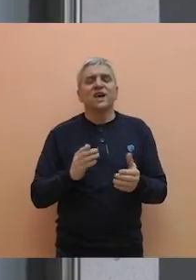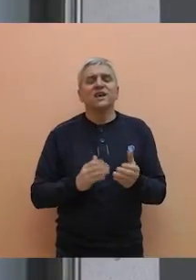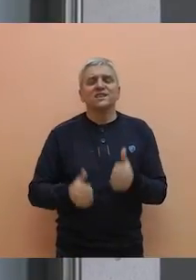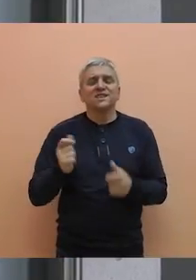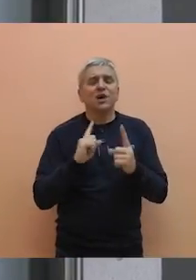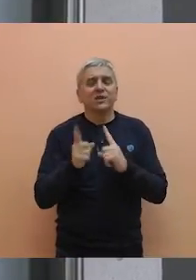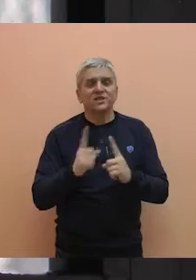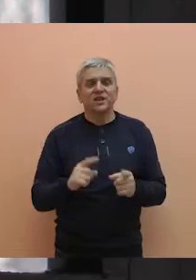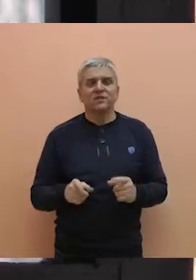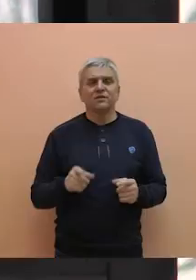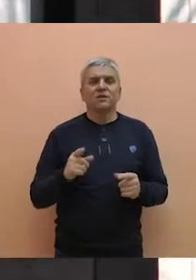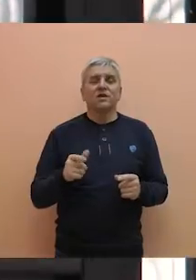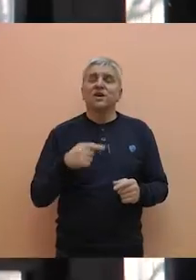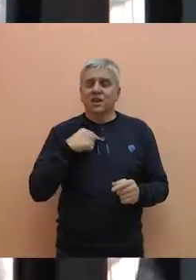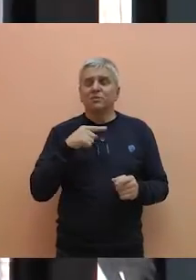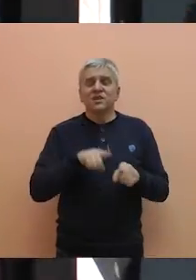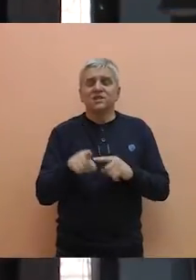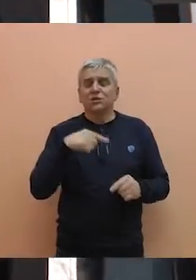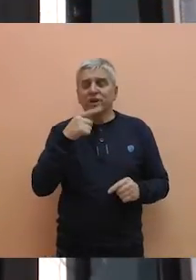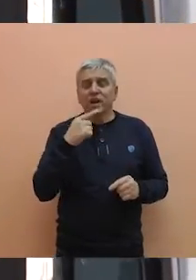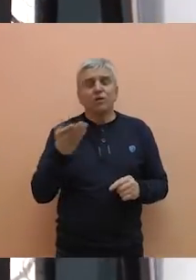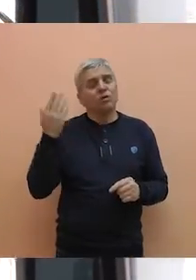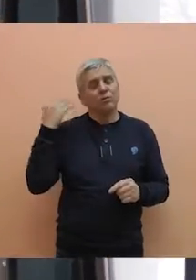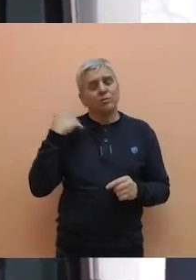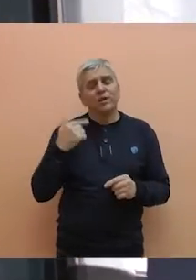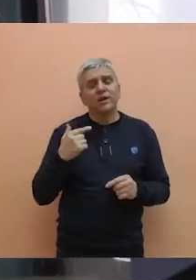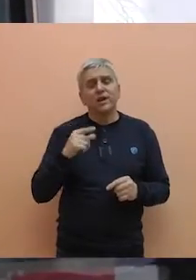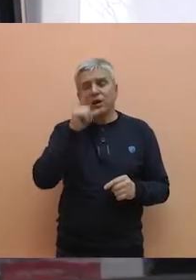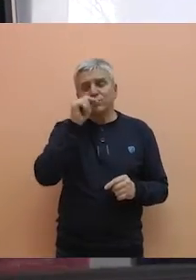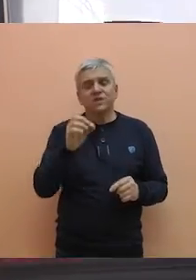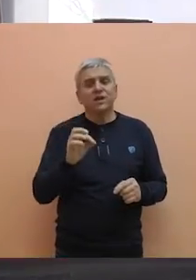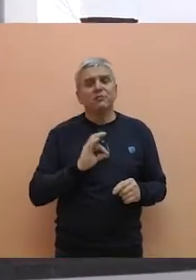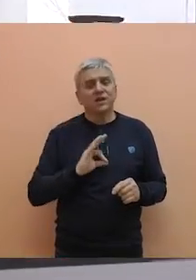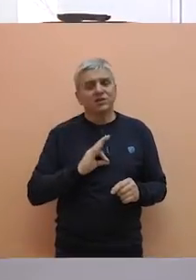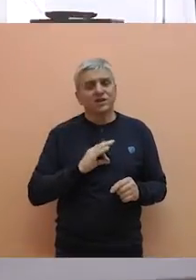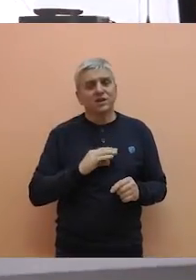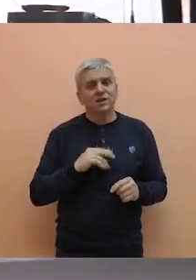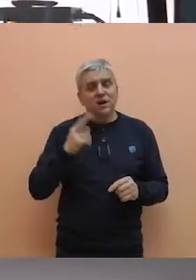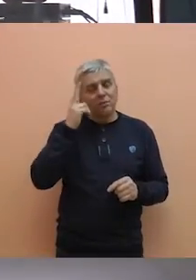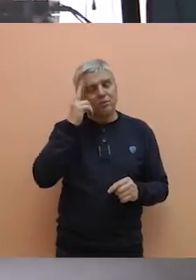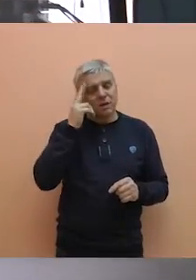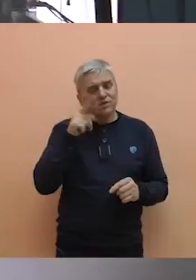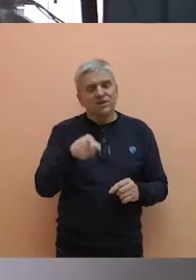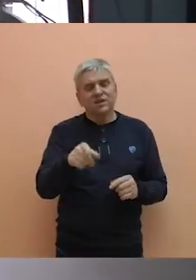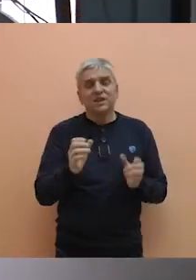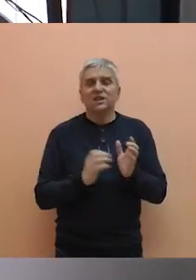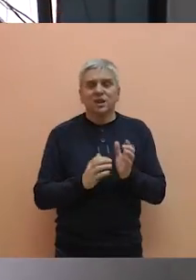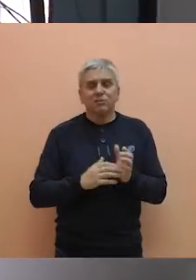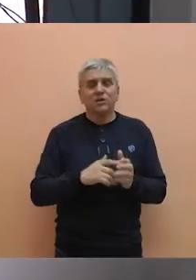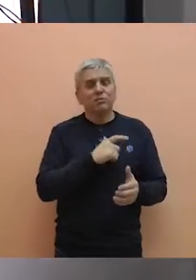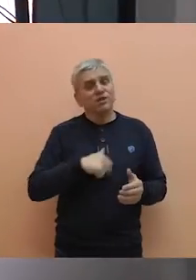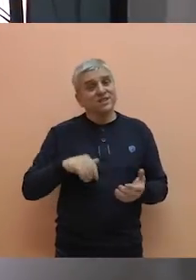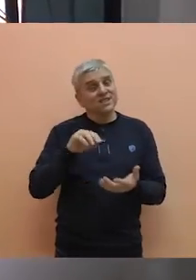sveobuhvatni rad. Također bih napomenuo da i u prethodnom periodu opština prepoznala potrebe